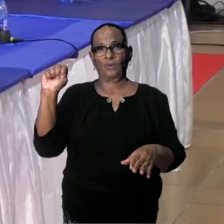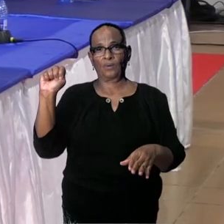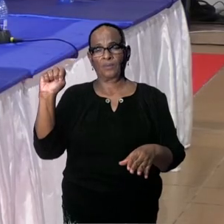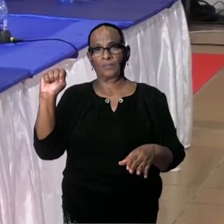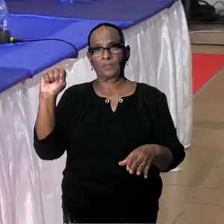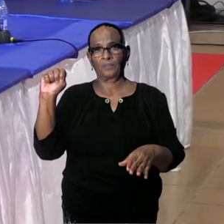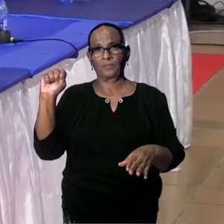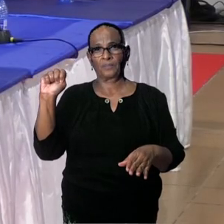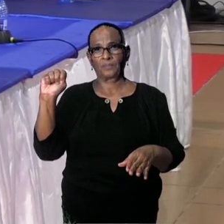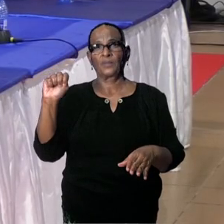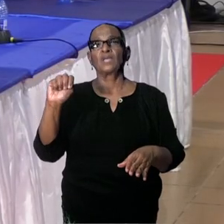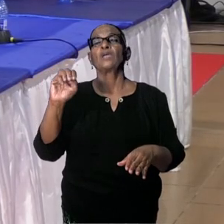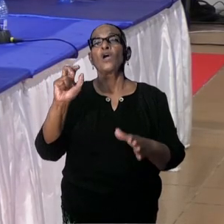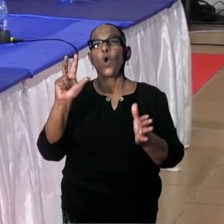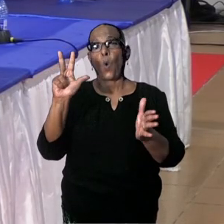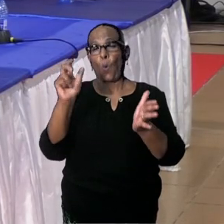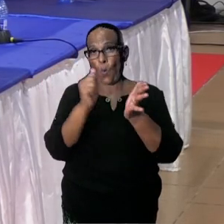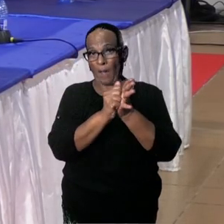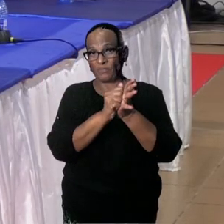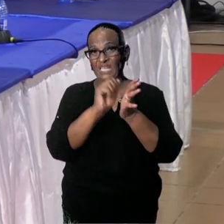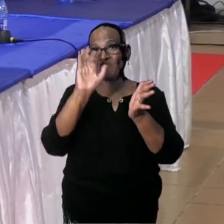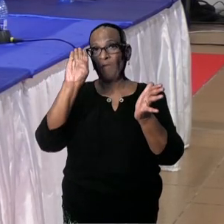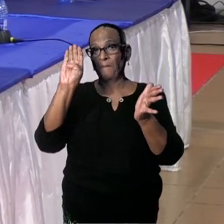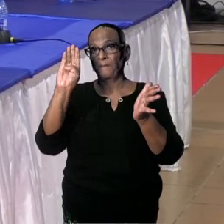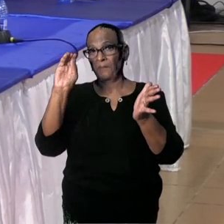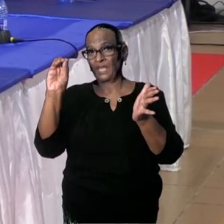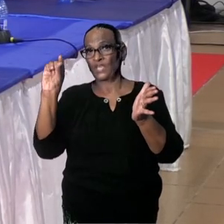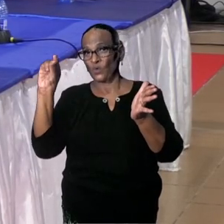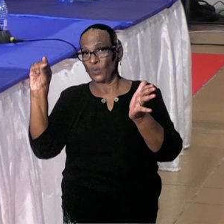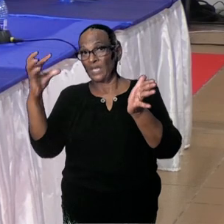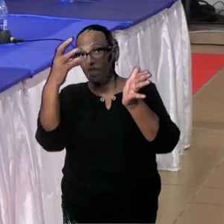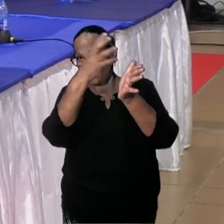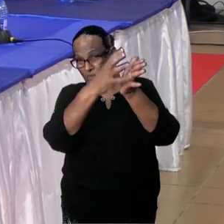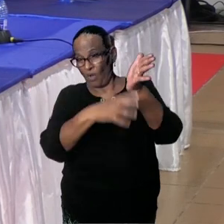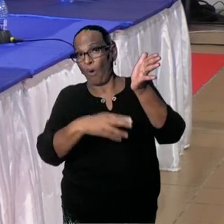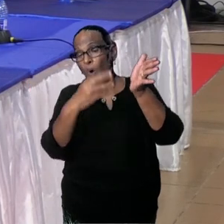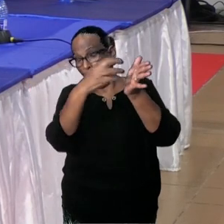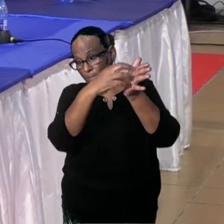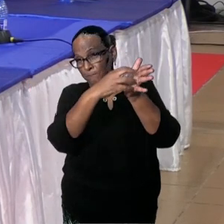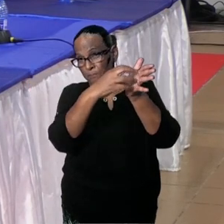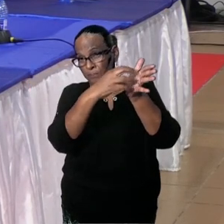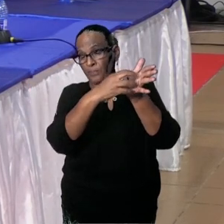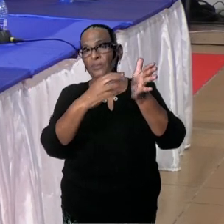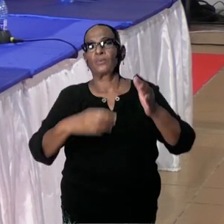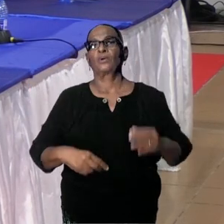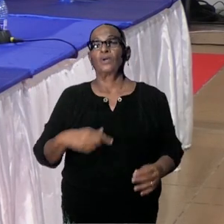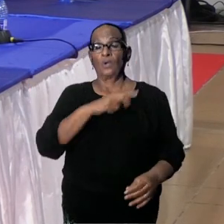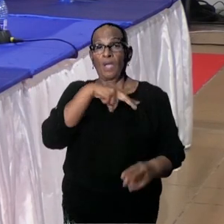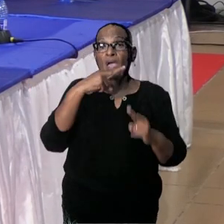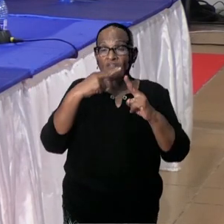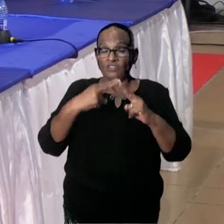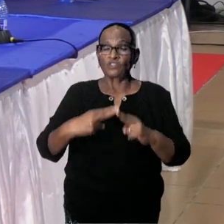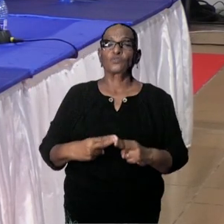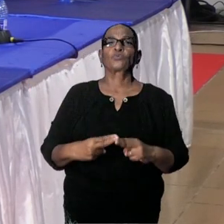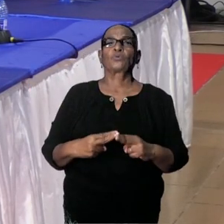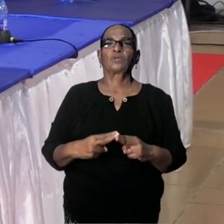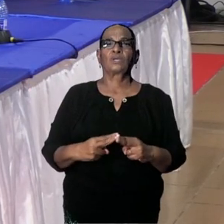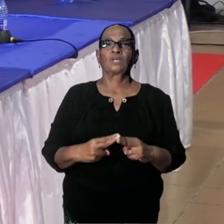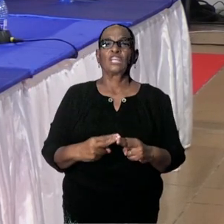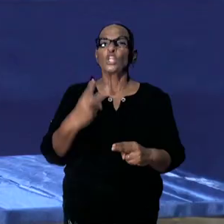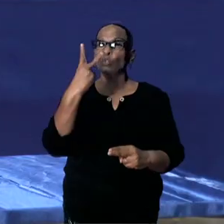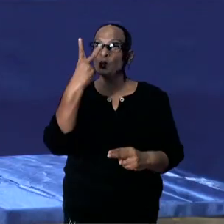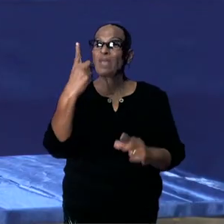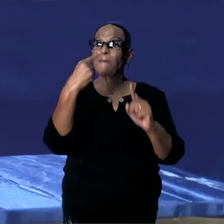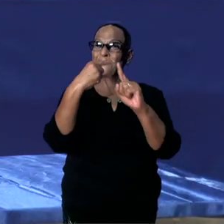website van BOG hebben bekeken, waarop ook een dashboard nu staat, hebben wij afgesproken dat wij twee